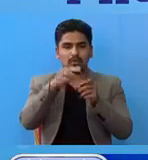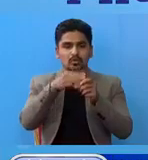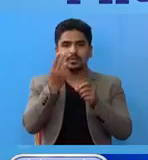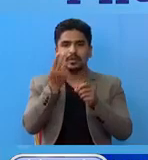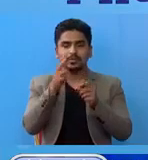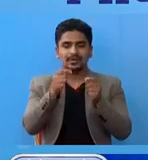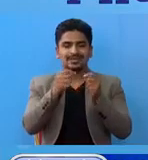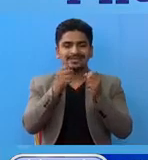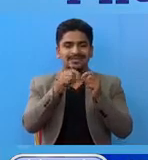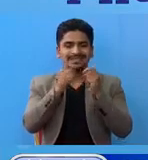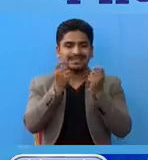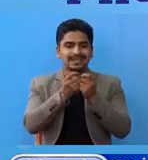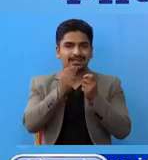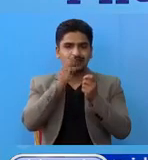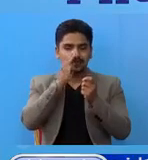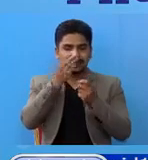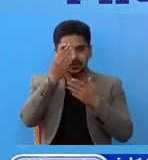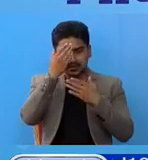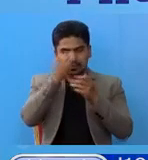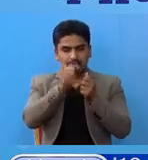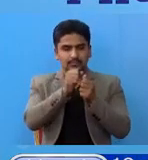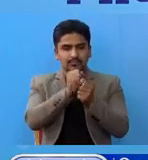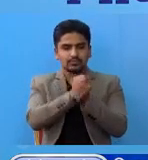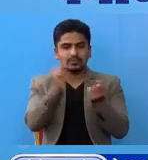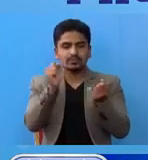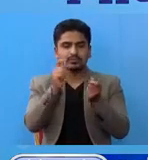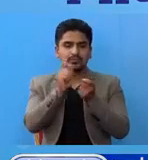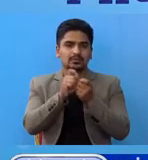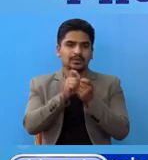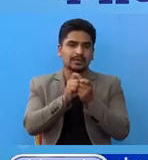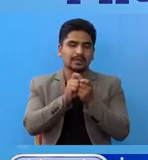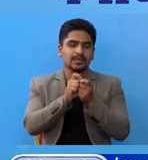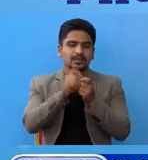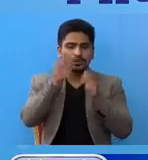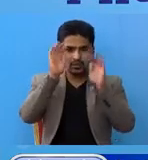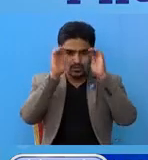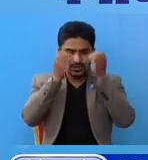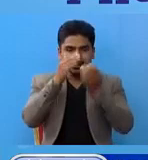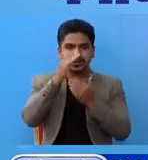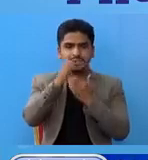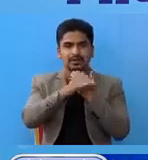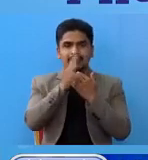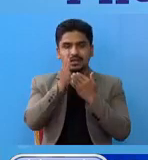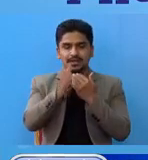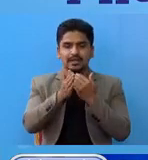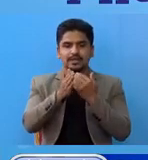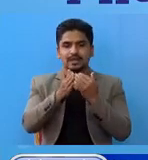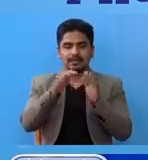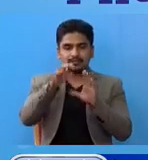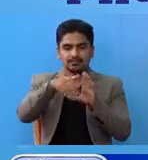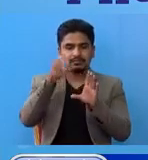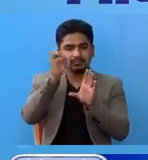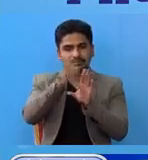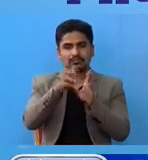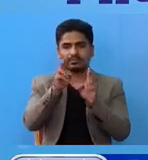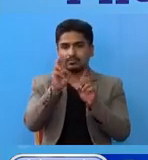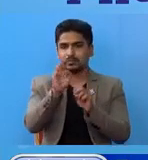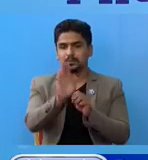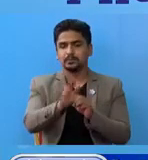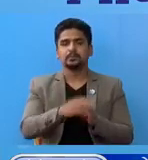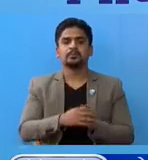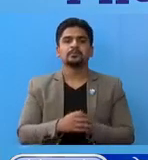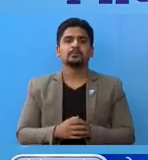भायेको छ union मैं संक्रमन मुक्त बनाई सुरच्षित तरीकाले विसरजन गर्नु पर चा,